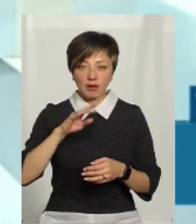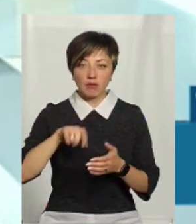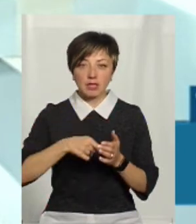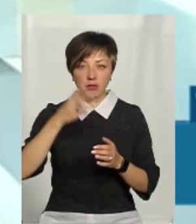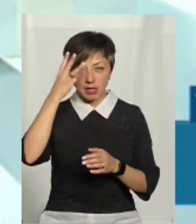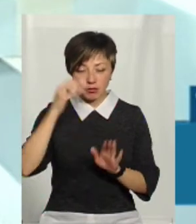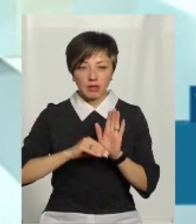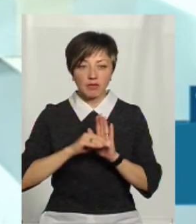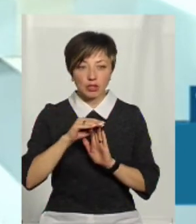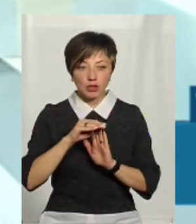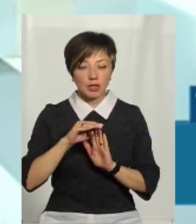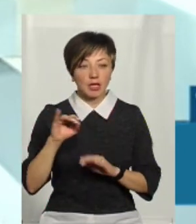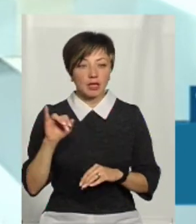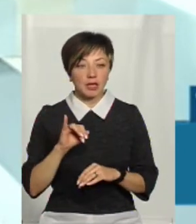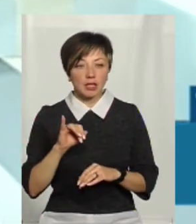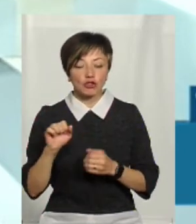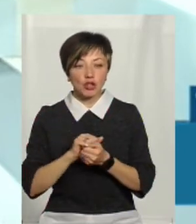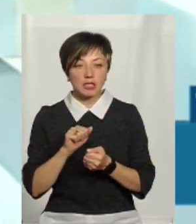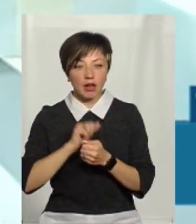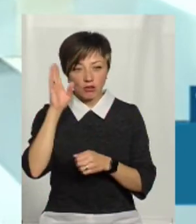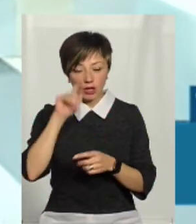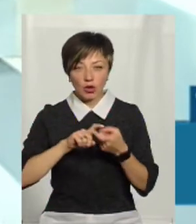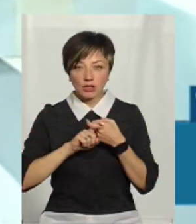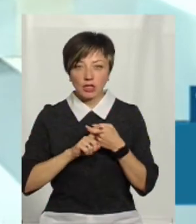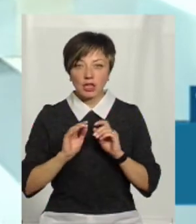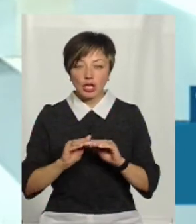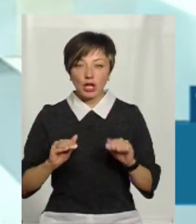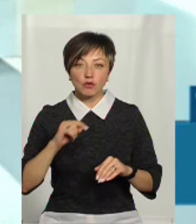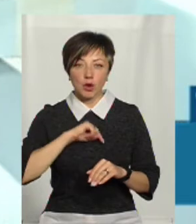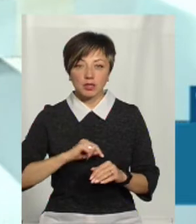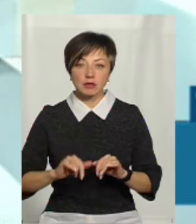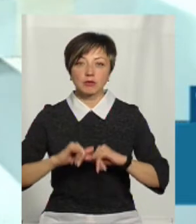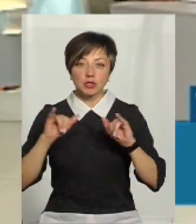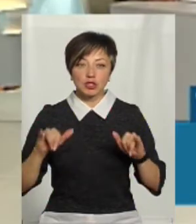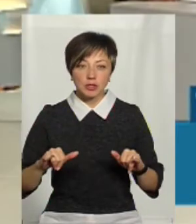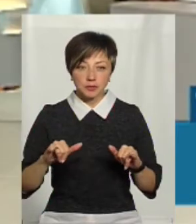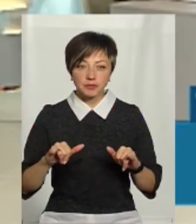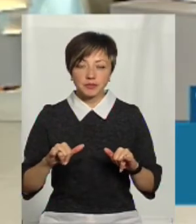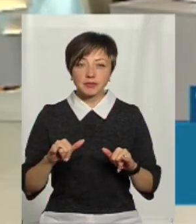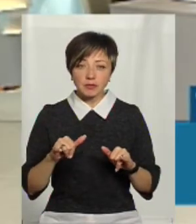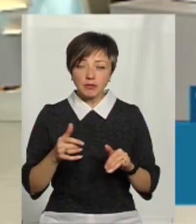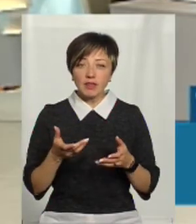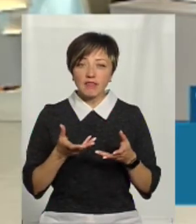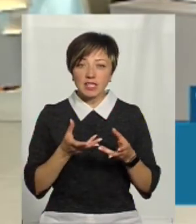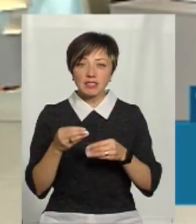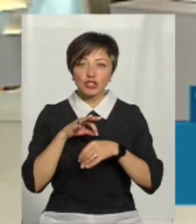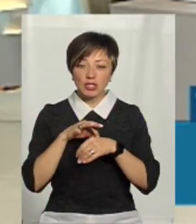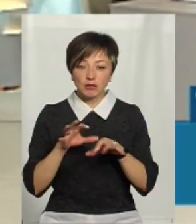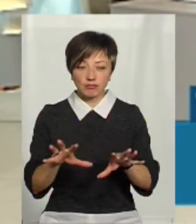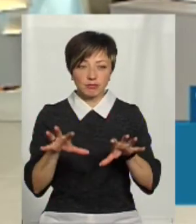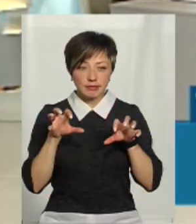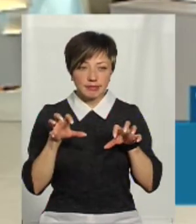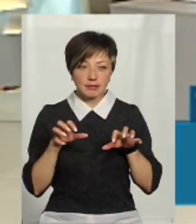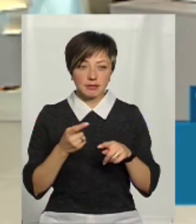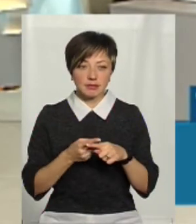підвищена жорсткість води, і жорстка вода контактує з дитячим організмом, збільшуються резервційні свойства шкіри. Тобто